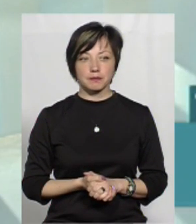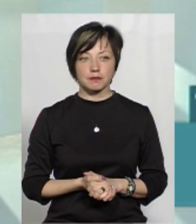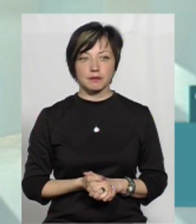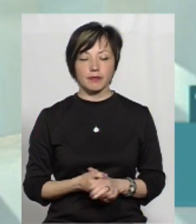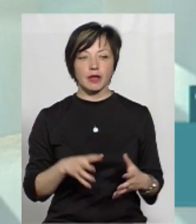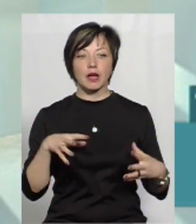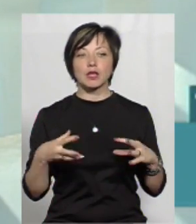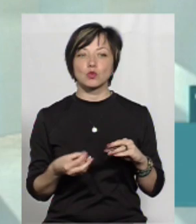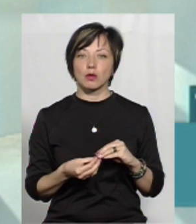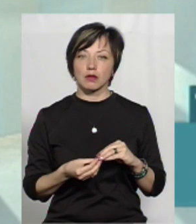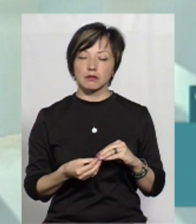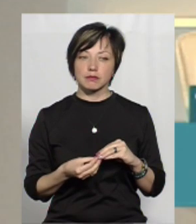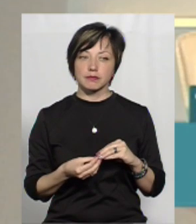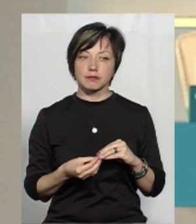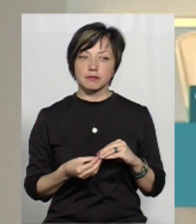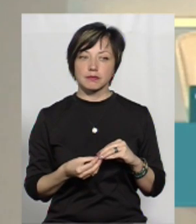Результат.